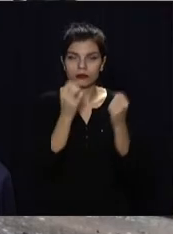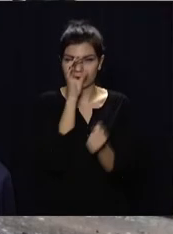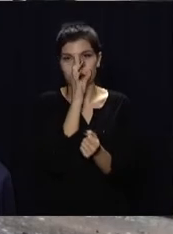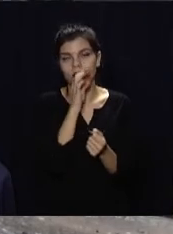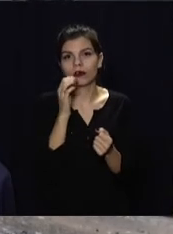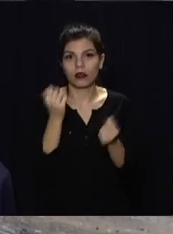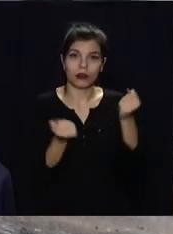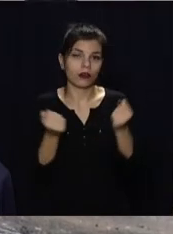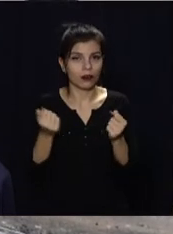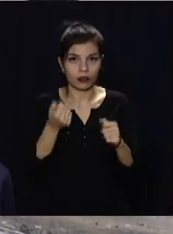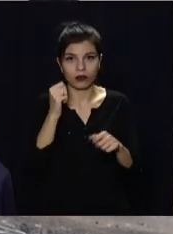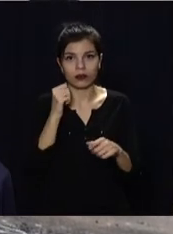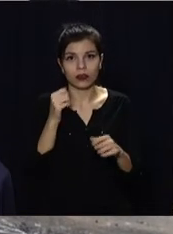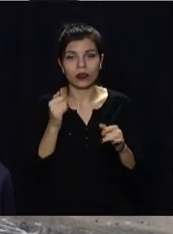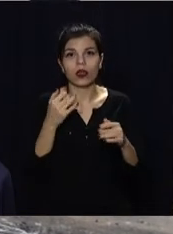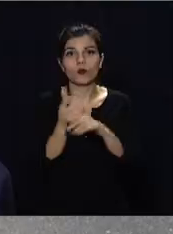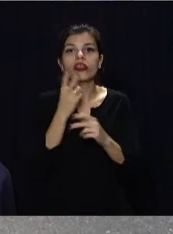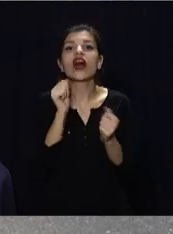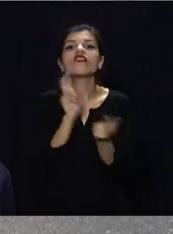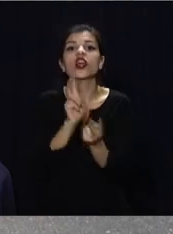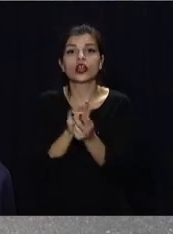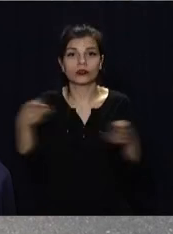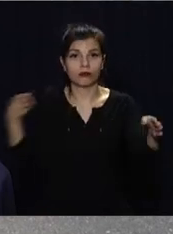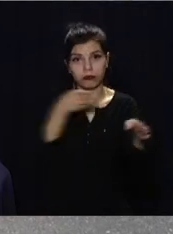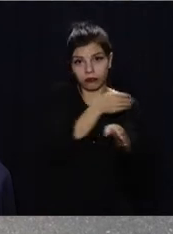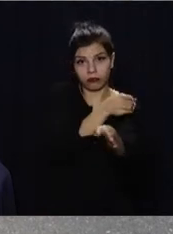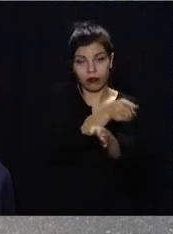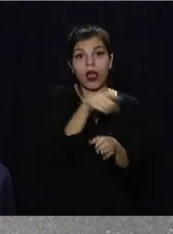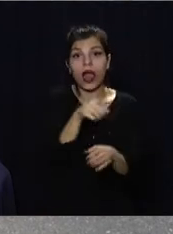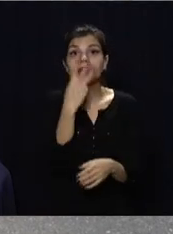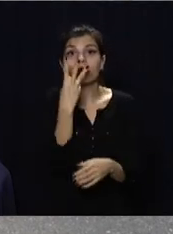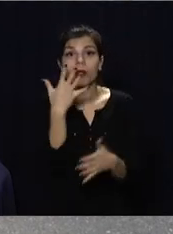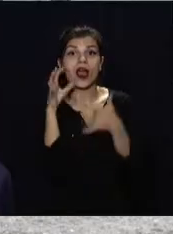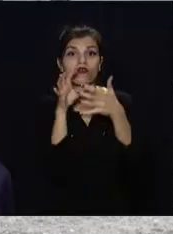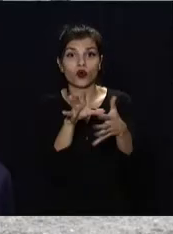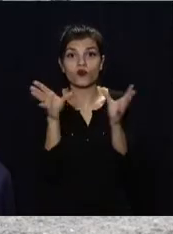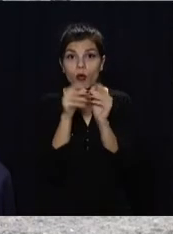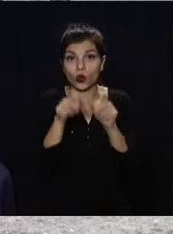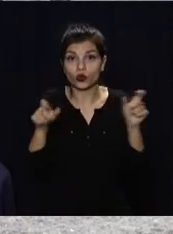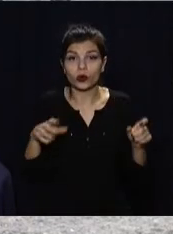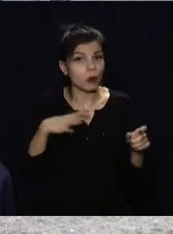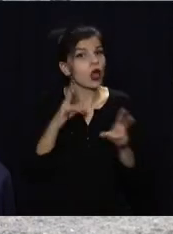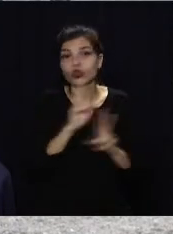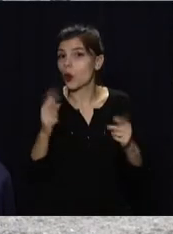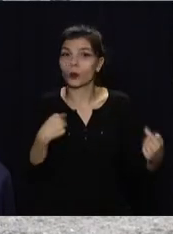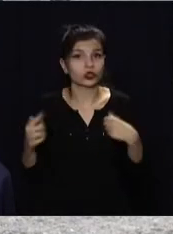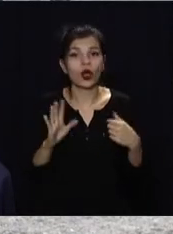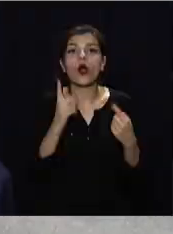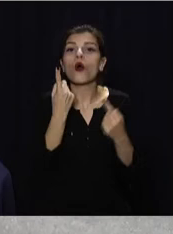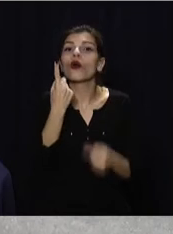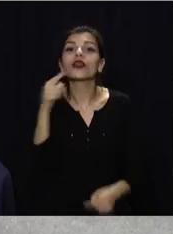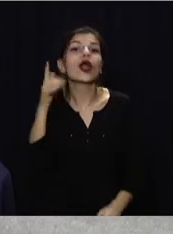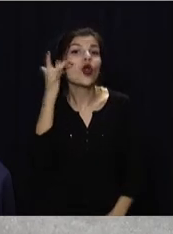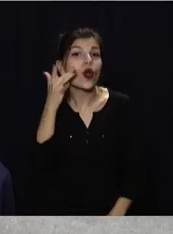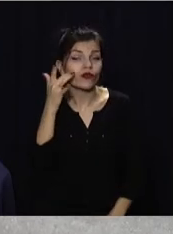за кермом їй стало зле. Жінка втратила керування і виїхала на зустрічну смугу. Нею якраз рухався 35-й автобус з пасажирами. Ніхто